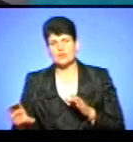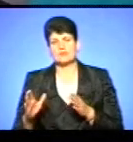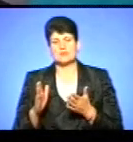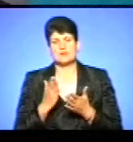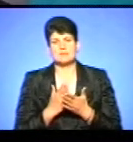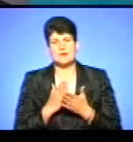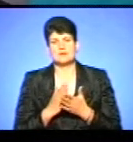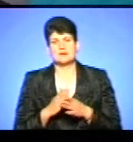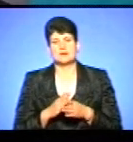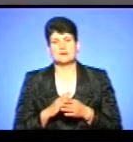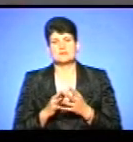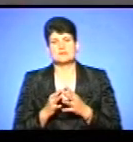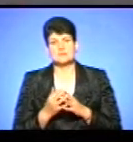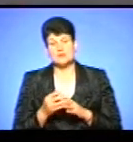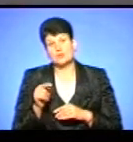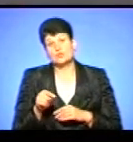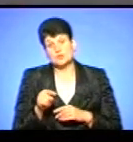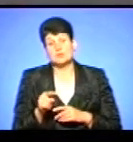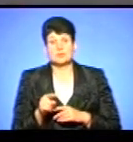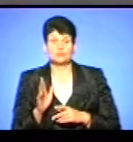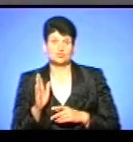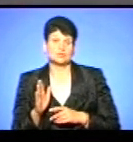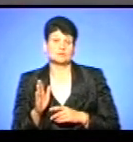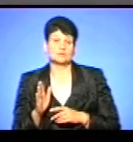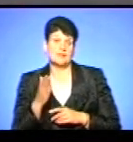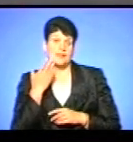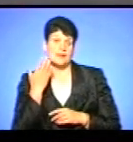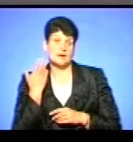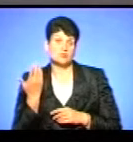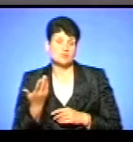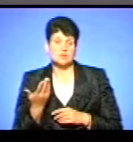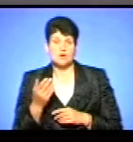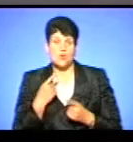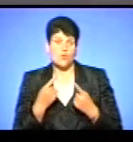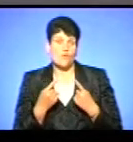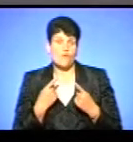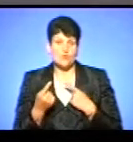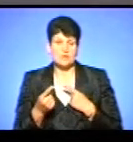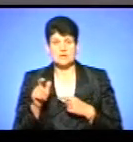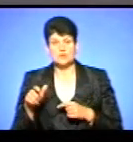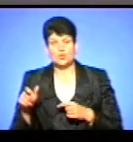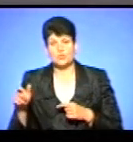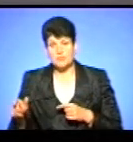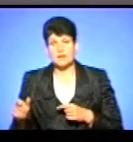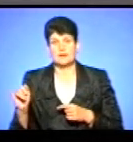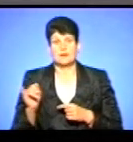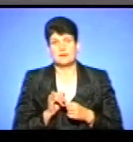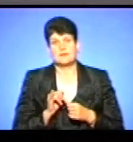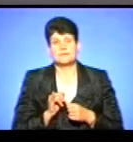населені пункти. І тоді нам стане набагато легше вже говорити із людьми, і